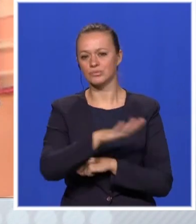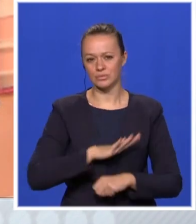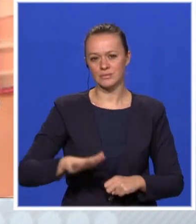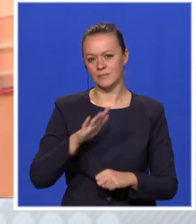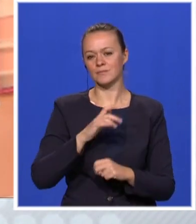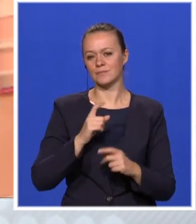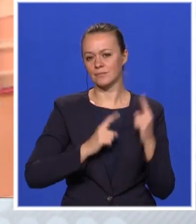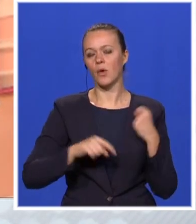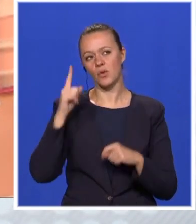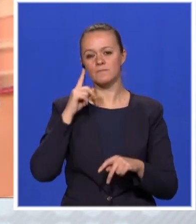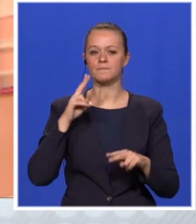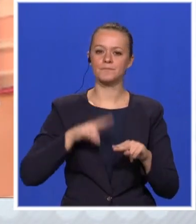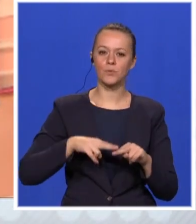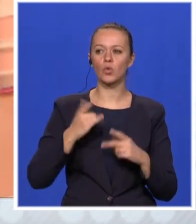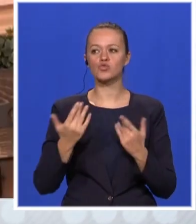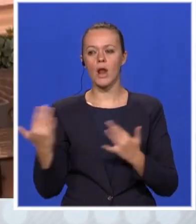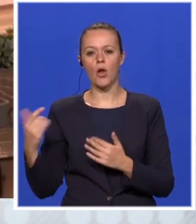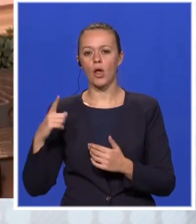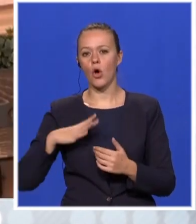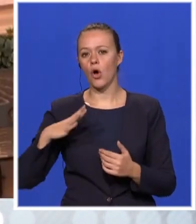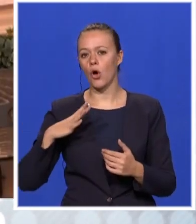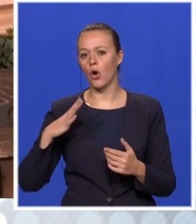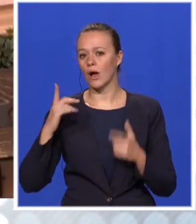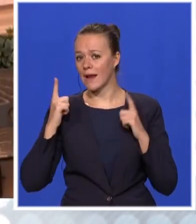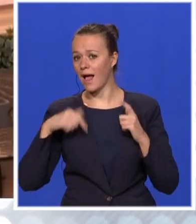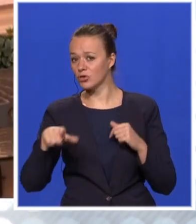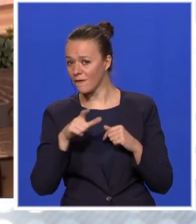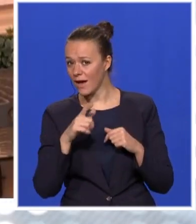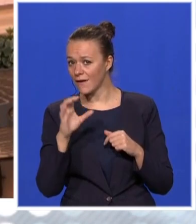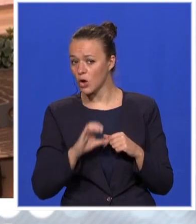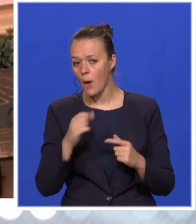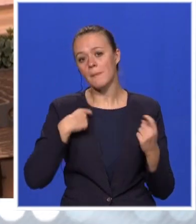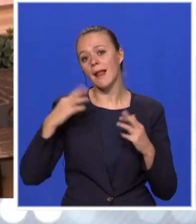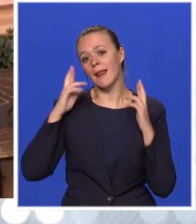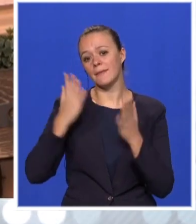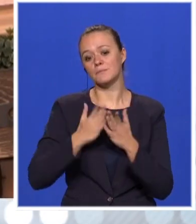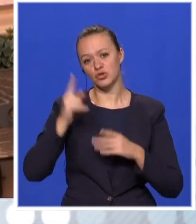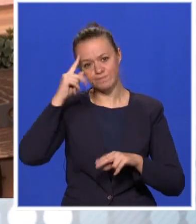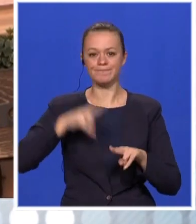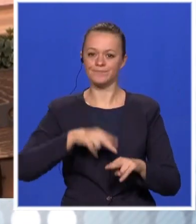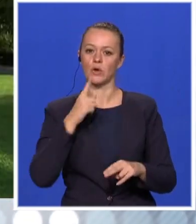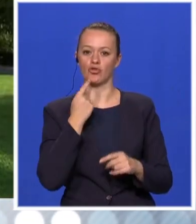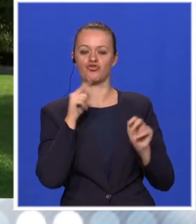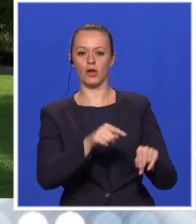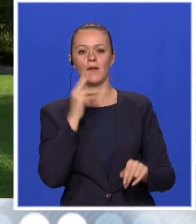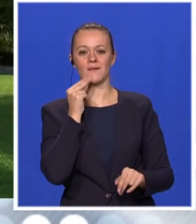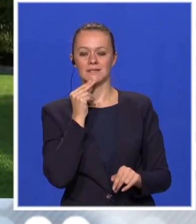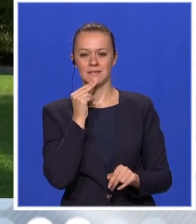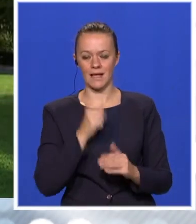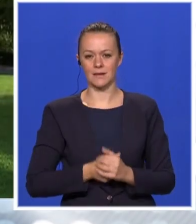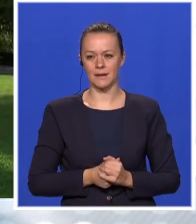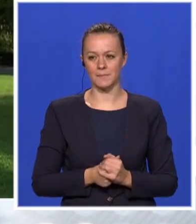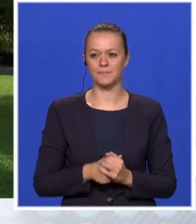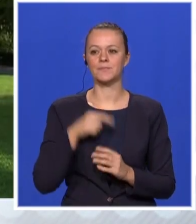On je odlučio između nekog kograda u Evropi, mi se nadamo da će to biti Srbija, odnosno Novi Sad u Srbiji. i vorim o jednoj diviziji